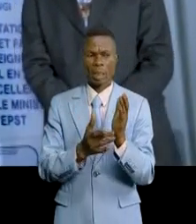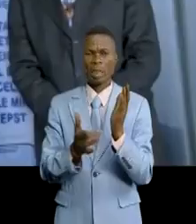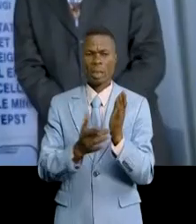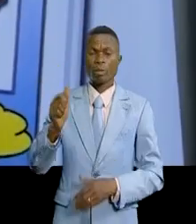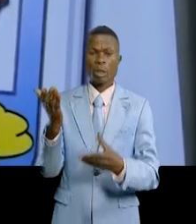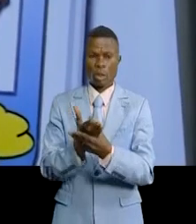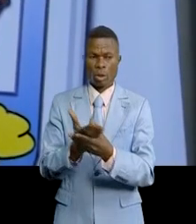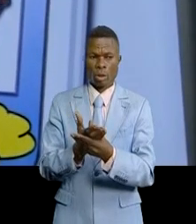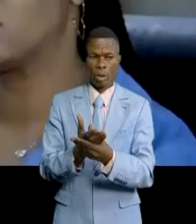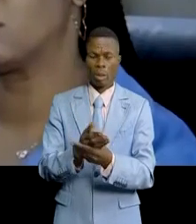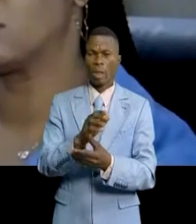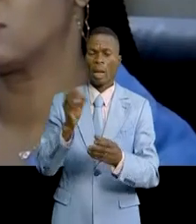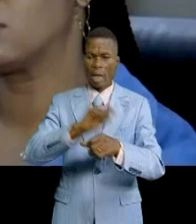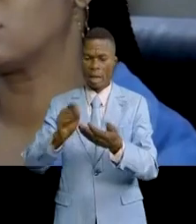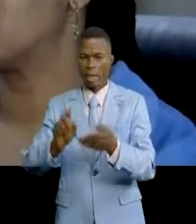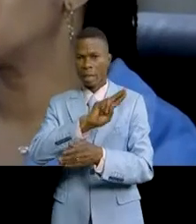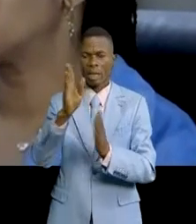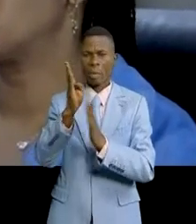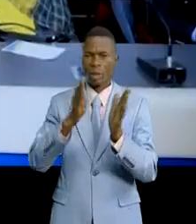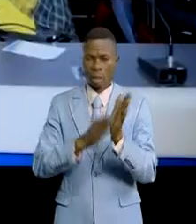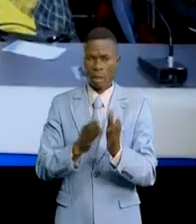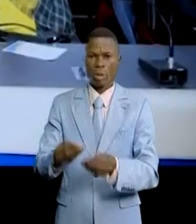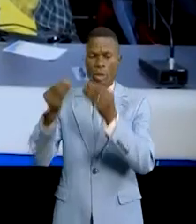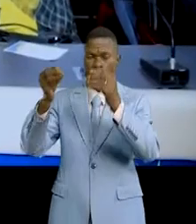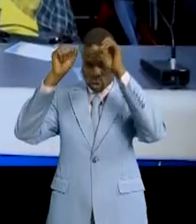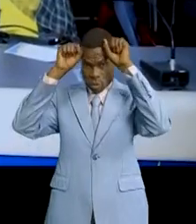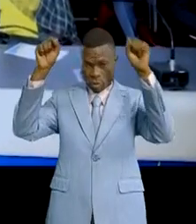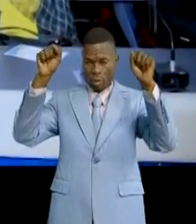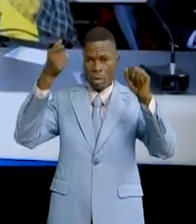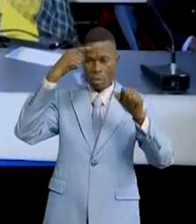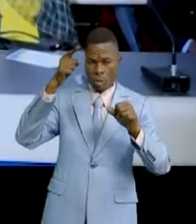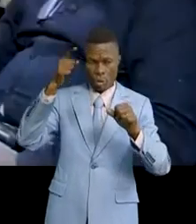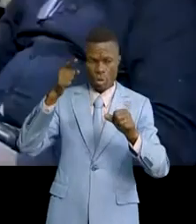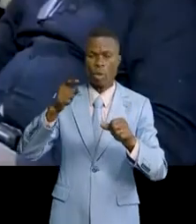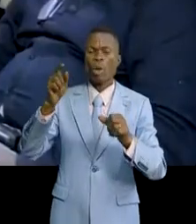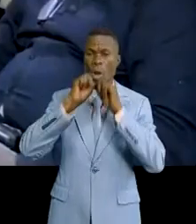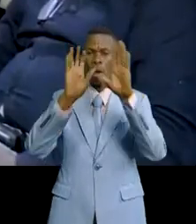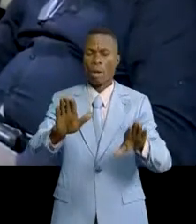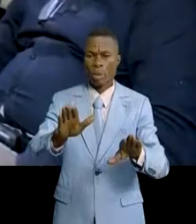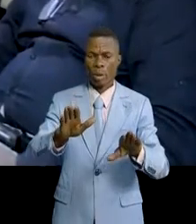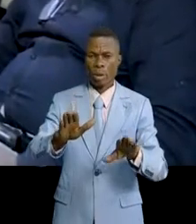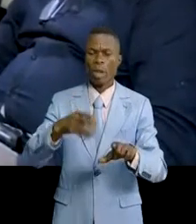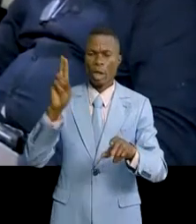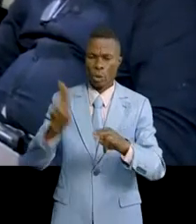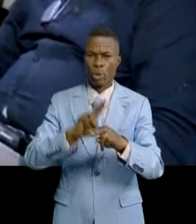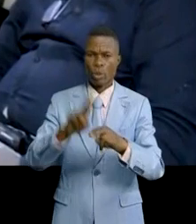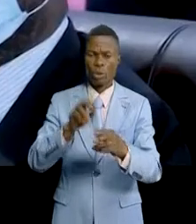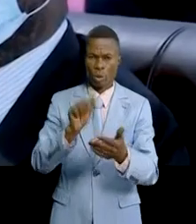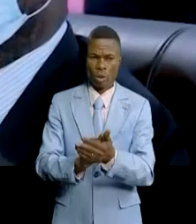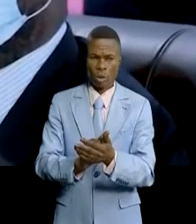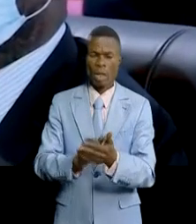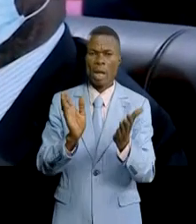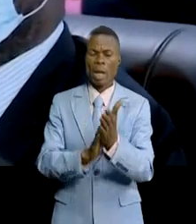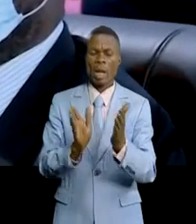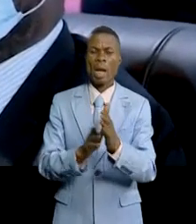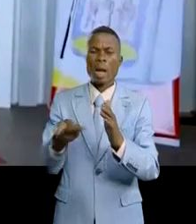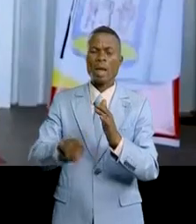en 2019 et dédiée au président de la République pour l'avoir parrainée avec la mise en application de la gratuité de l